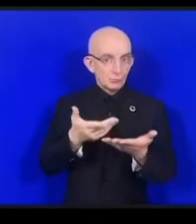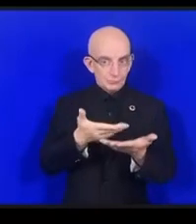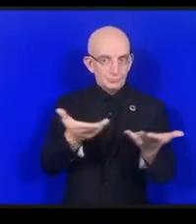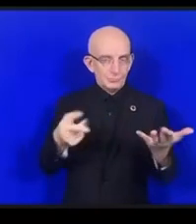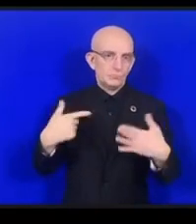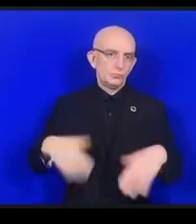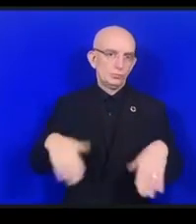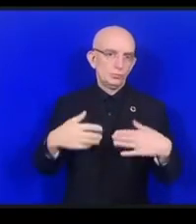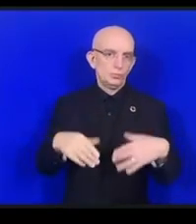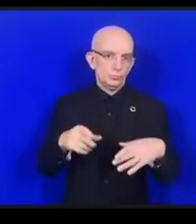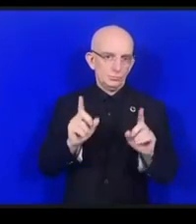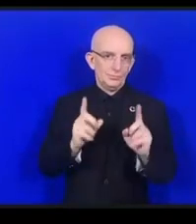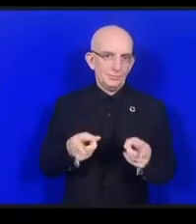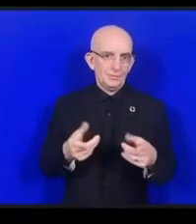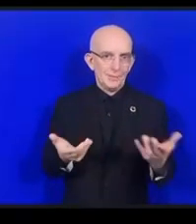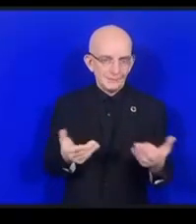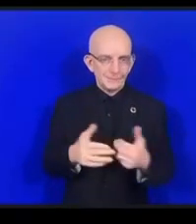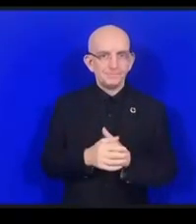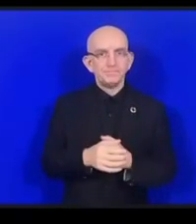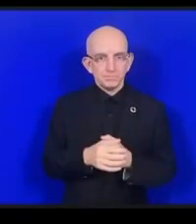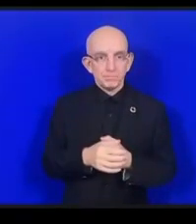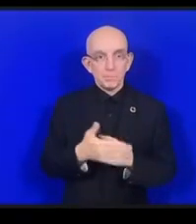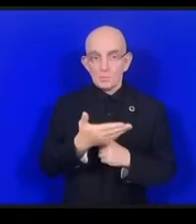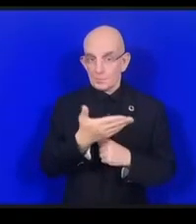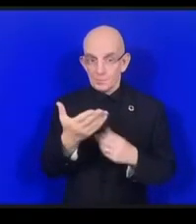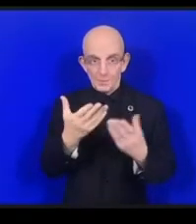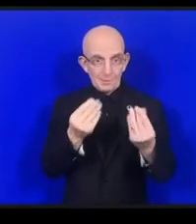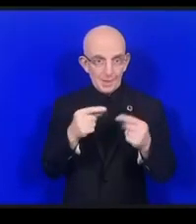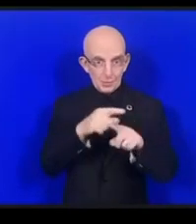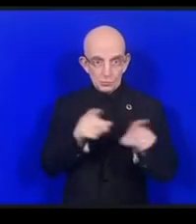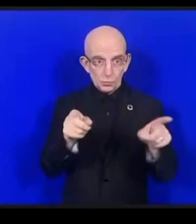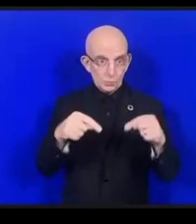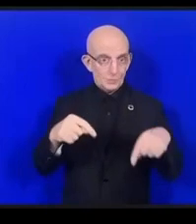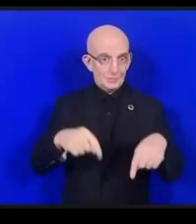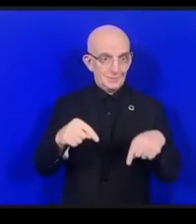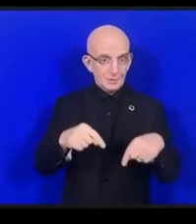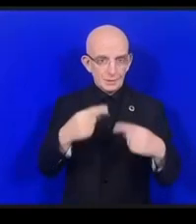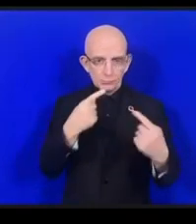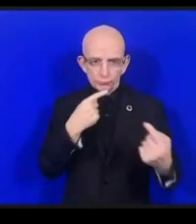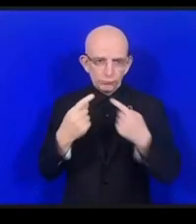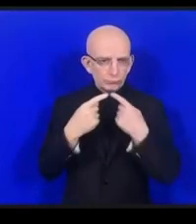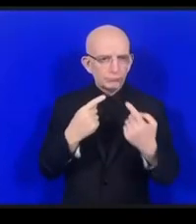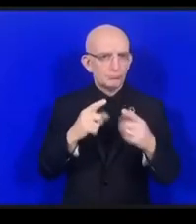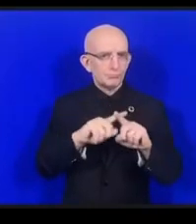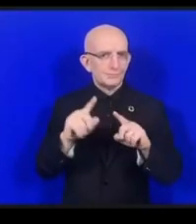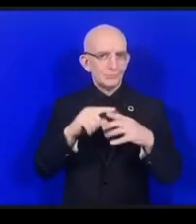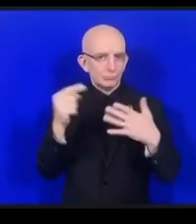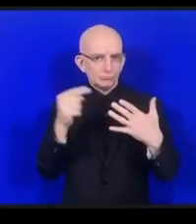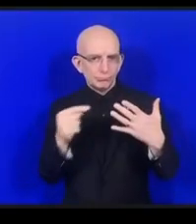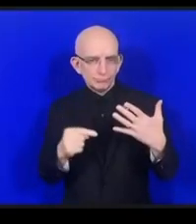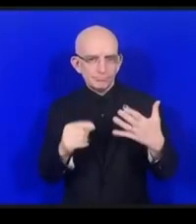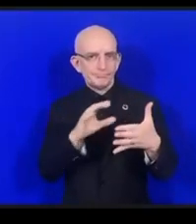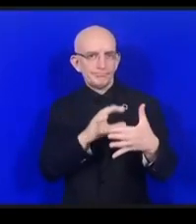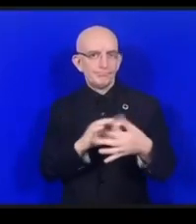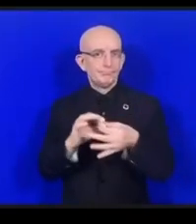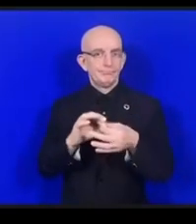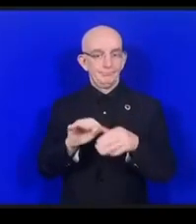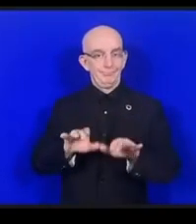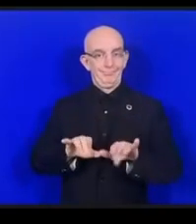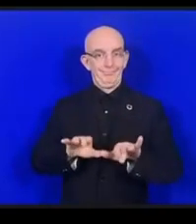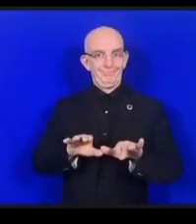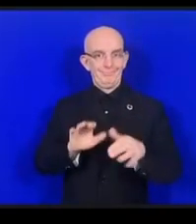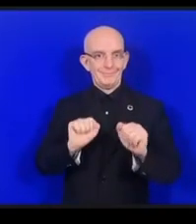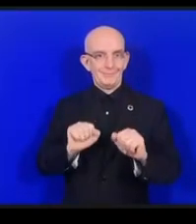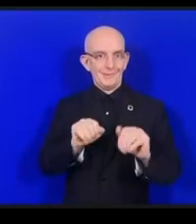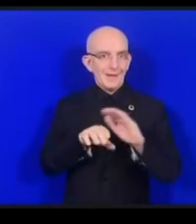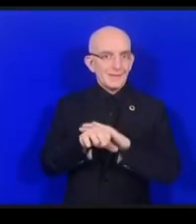バイスへのアクセスということを目指していらっるかもしれませんけれどもこれがこの流通というのが非常に重要ですOERという